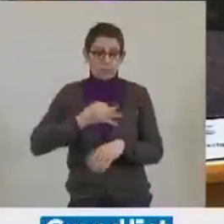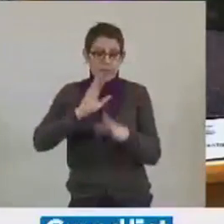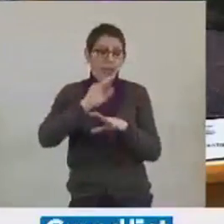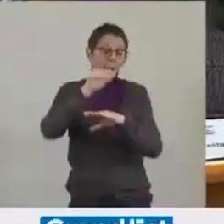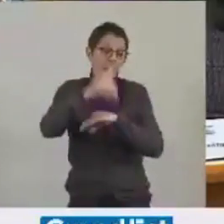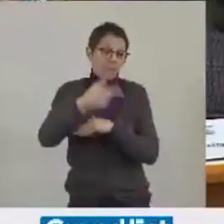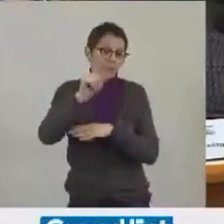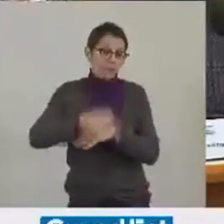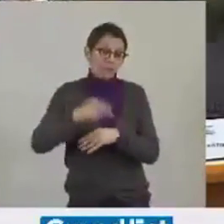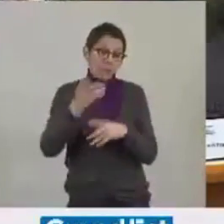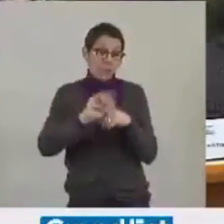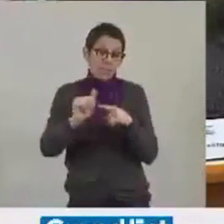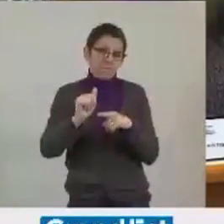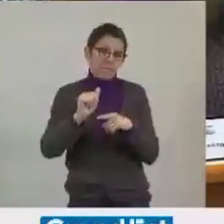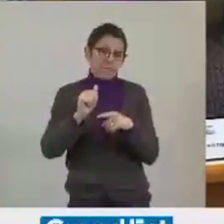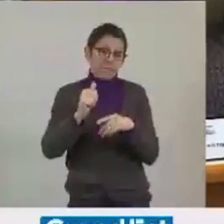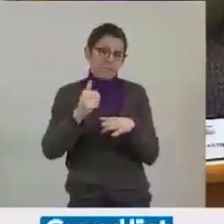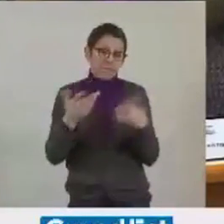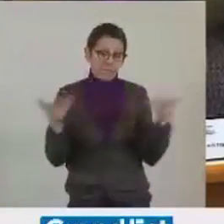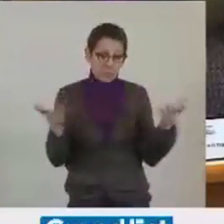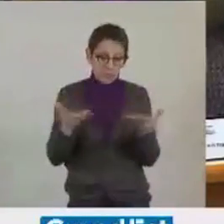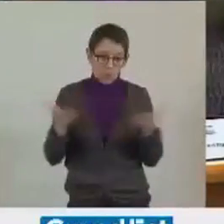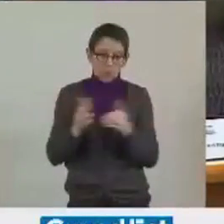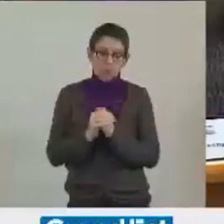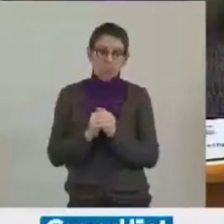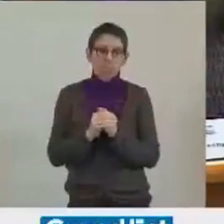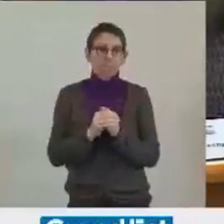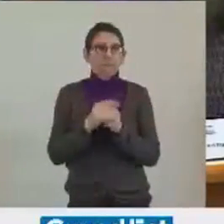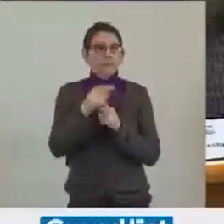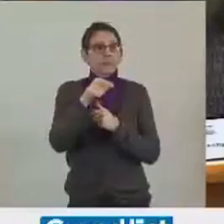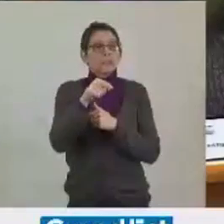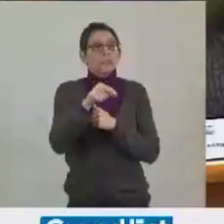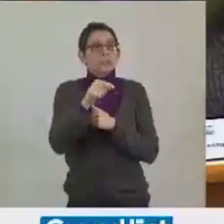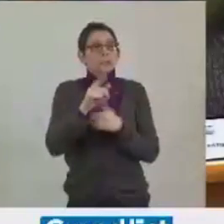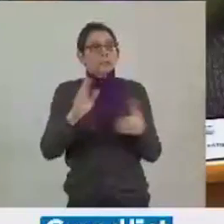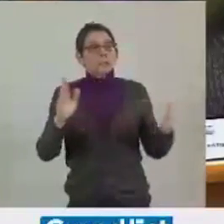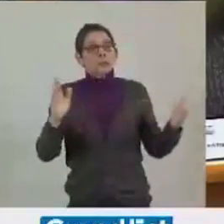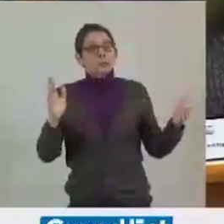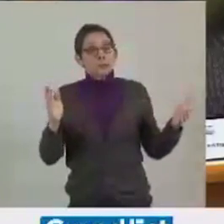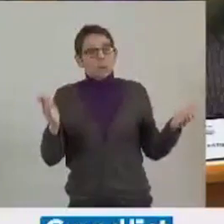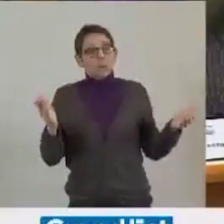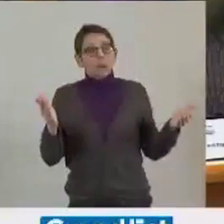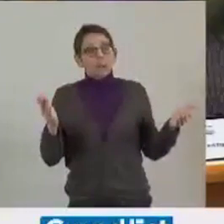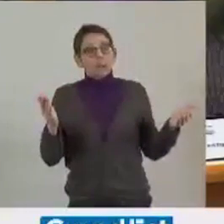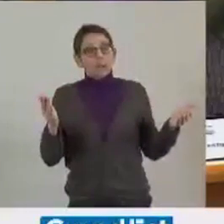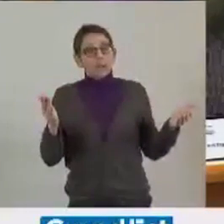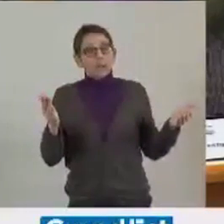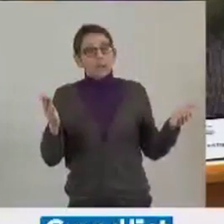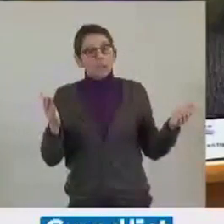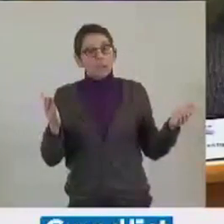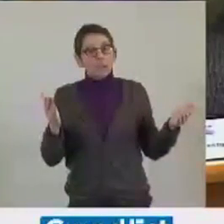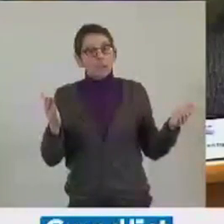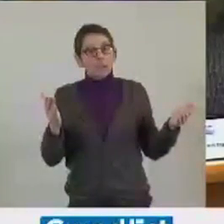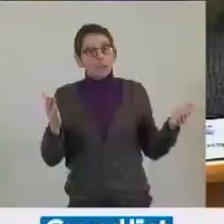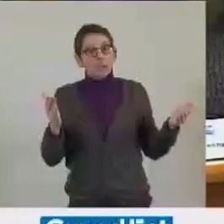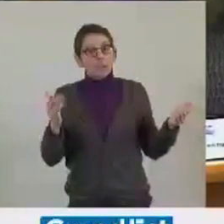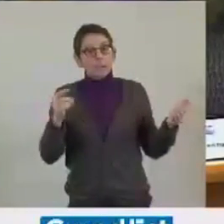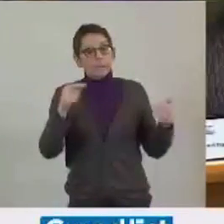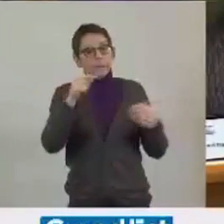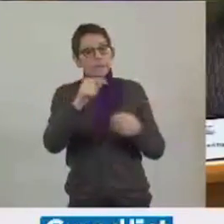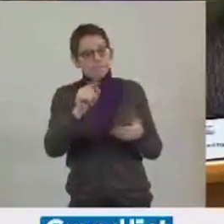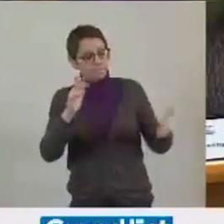Vous intervenez ensuite après un spécialiste du jeu de rôle, un semeur de